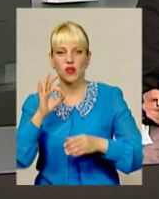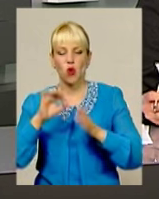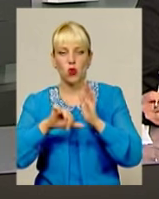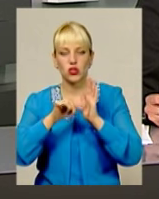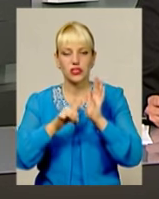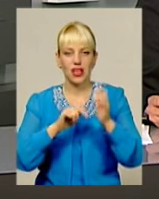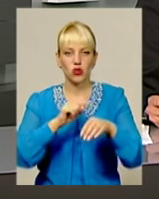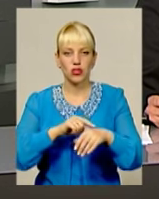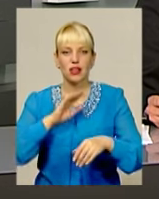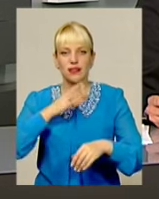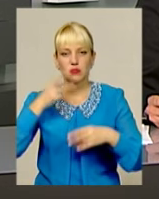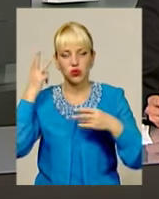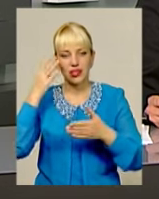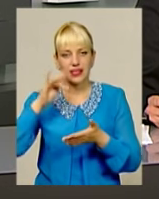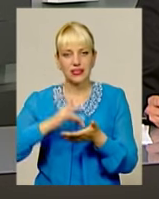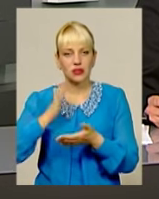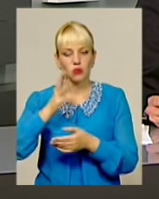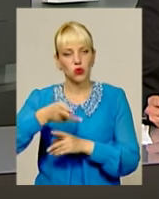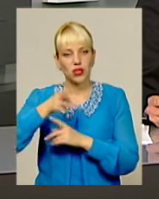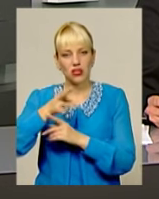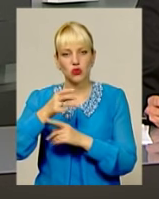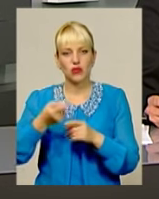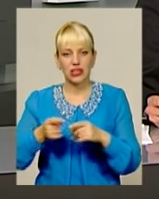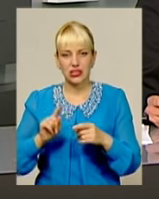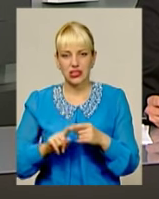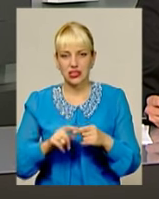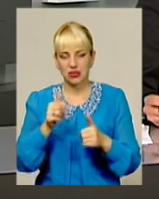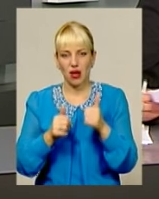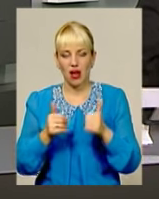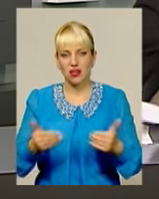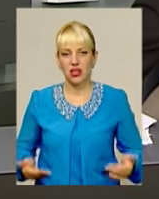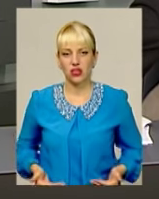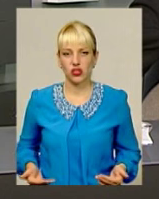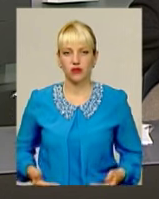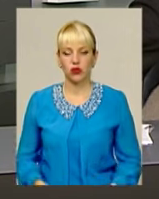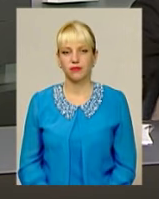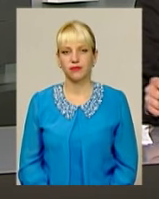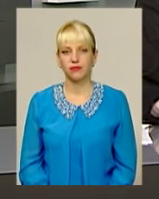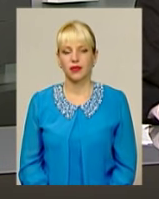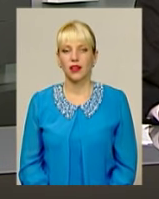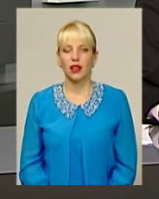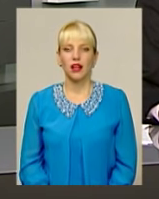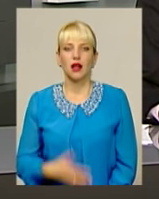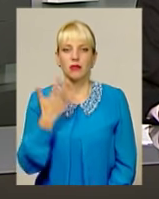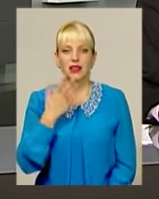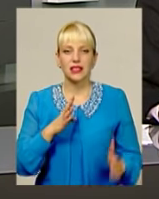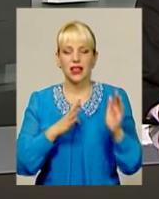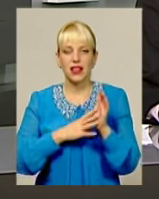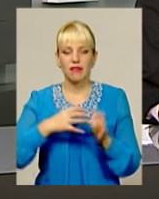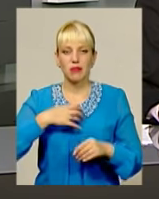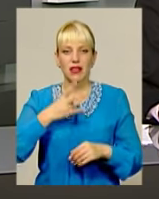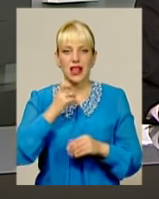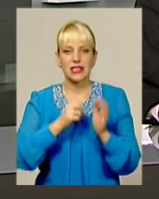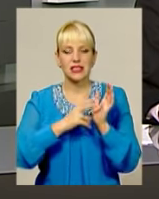лише наш телеканал «Поділля-Центр» транслюватиме змагання наживо. 59 медалей на